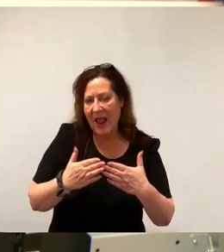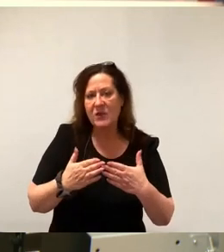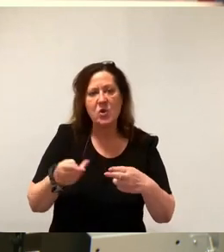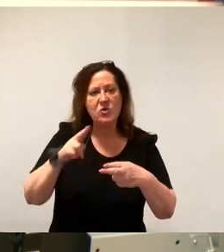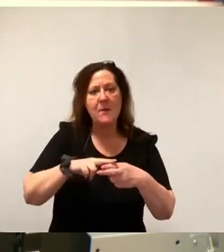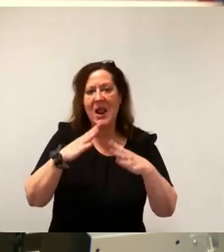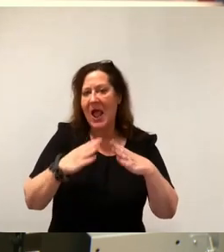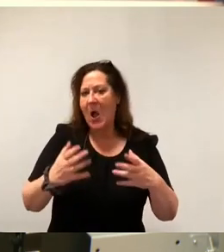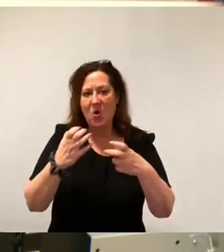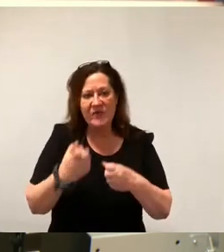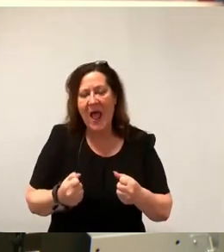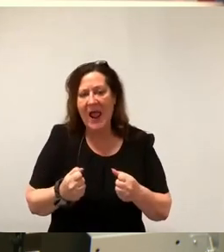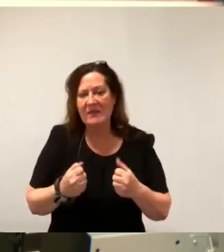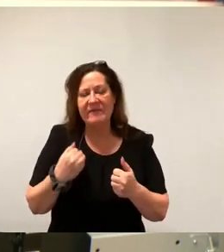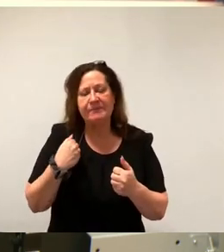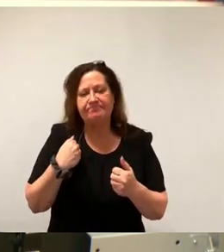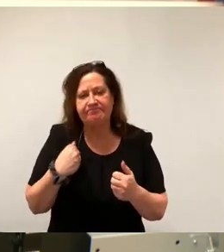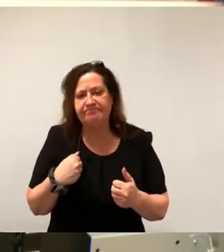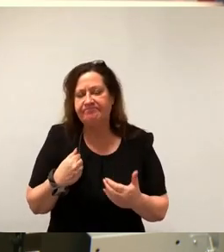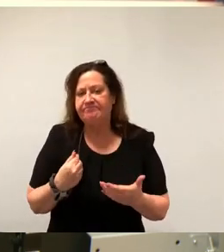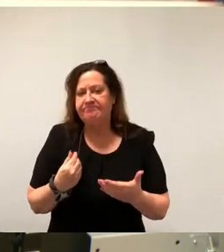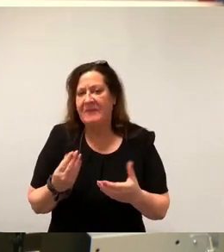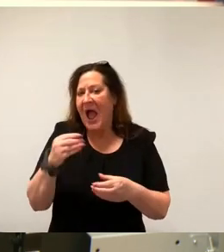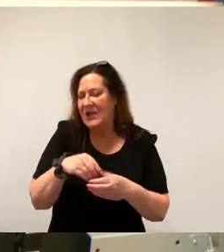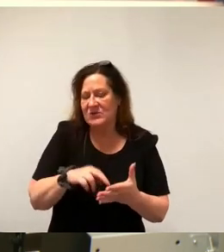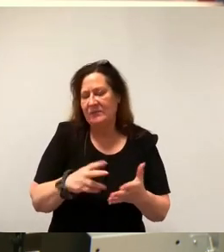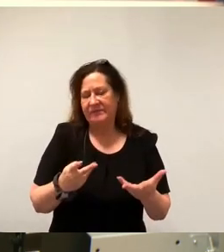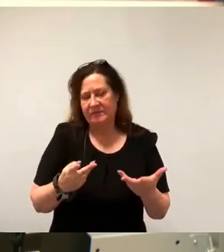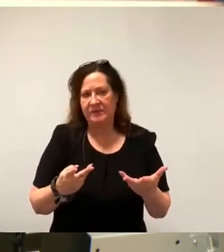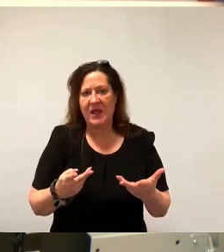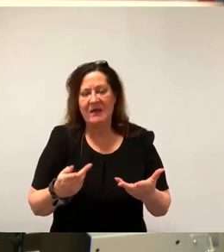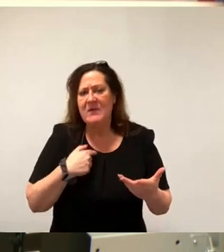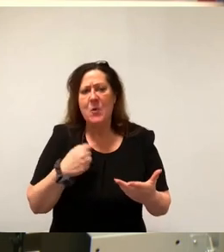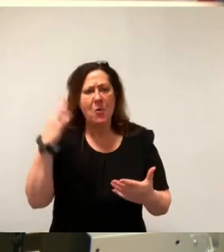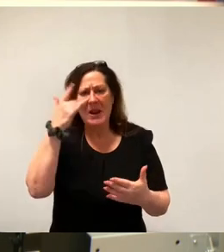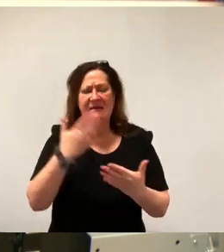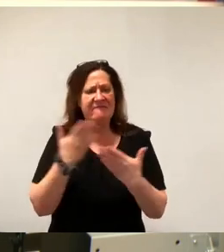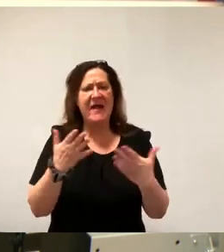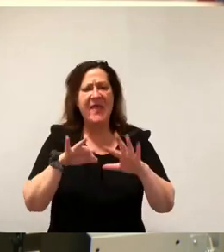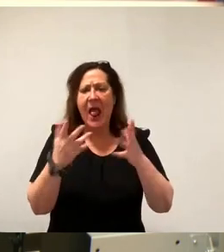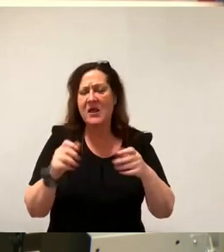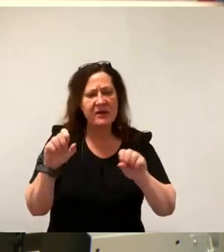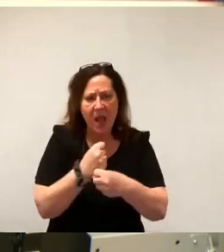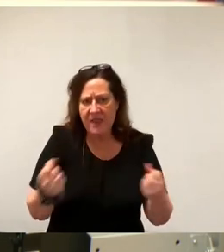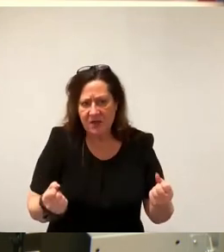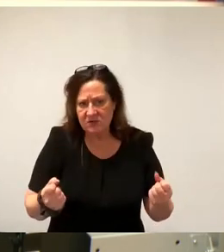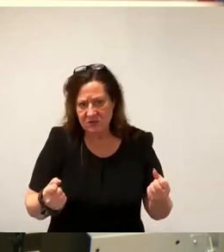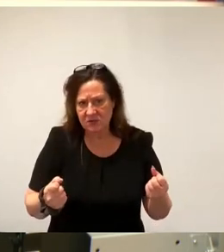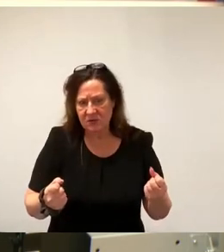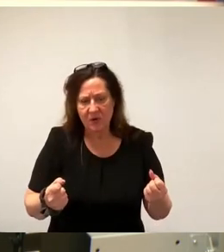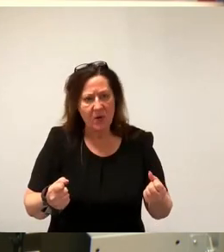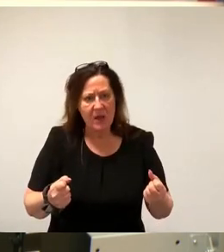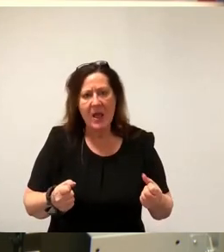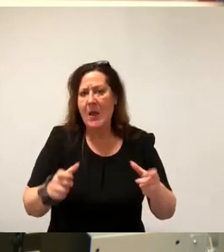aufbringen müssen. Dann können Sie sich überlegen, was wir denn nicht hätten machen können. Dann kommt ein weiteres